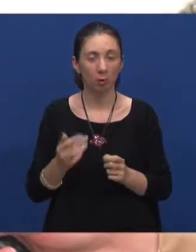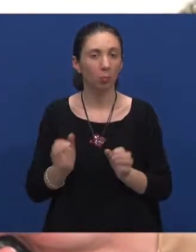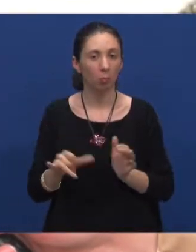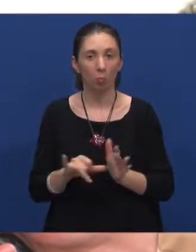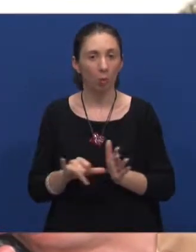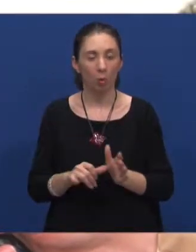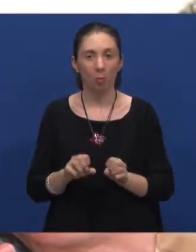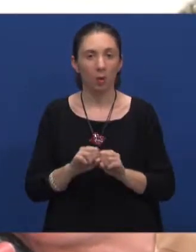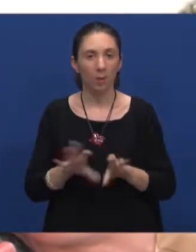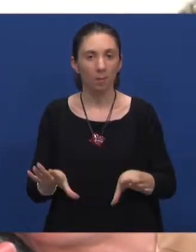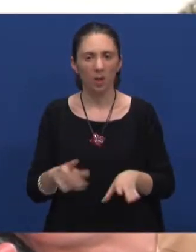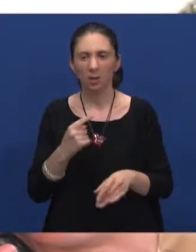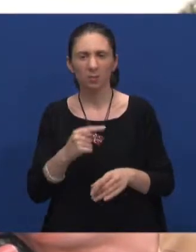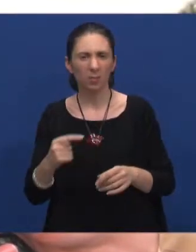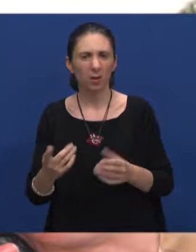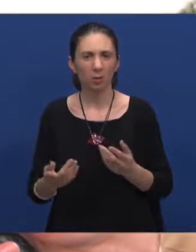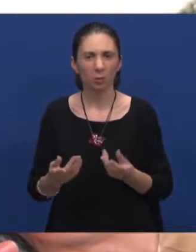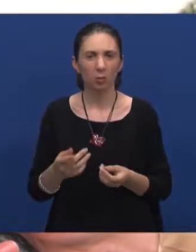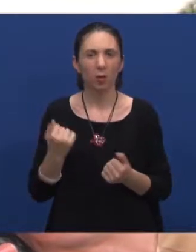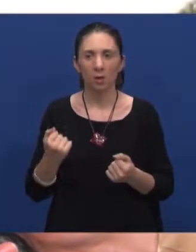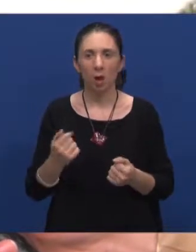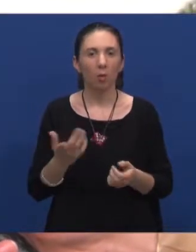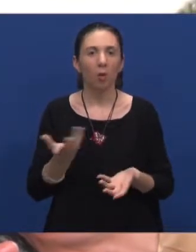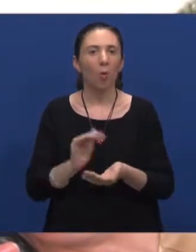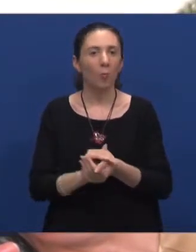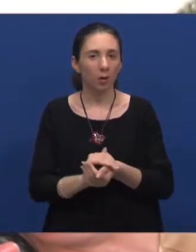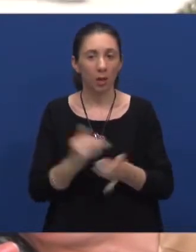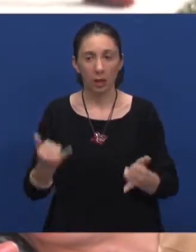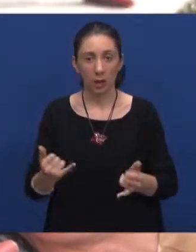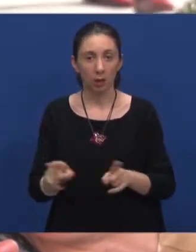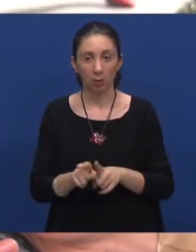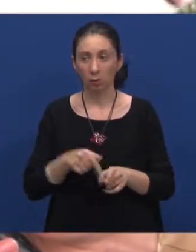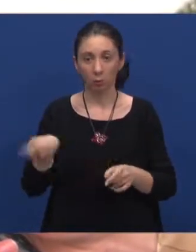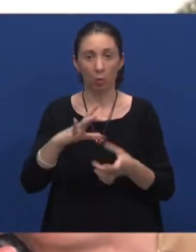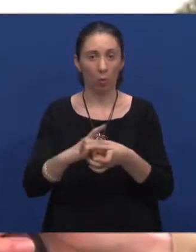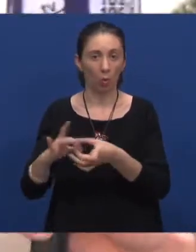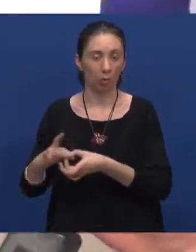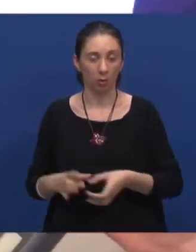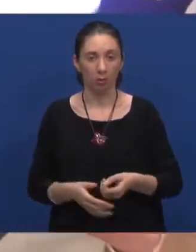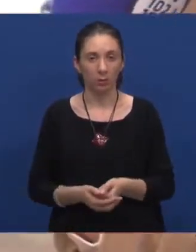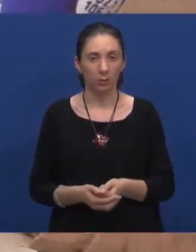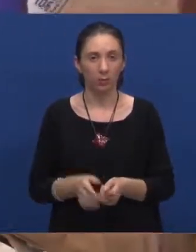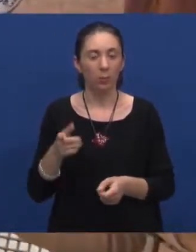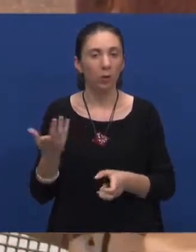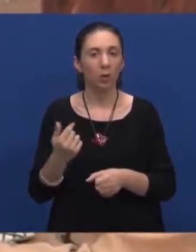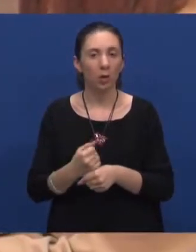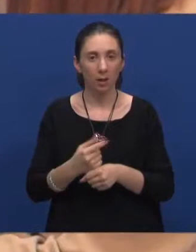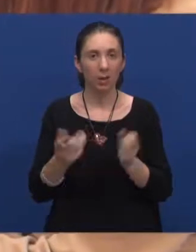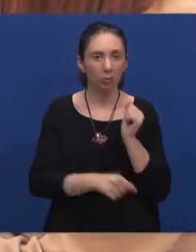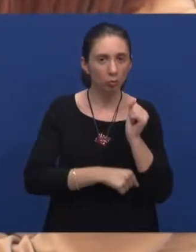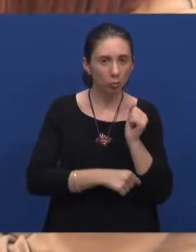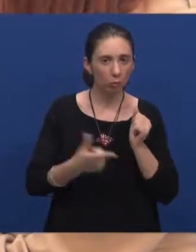normalni, bez ikakvih predrasuda, pa će, vrlo prijateljski i danas sam s njima u kontaktu. To si radila dok si